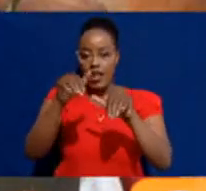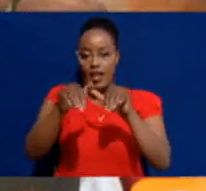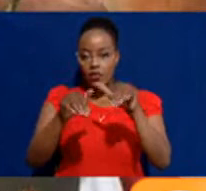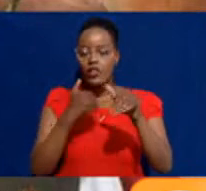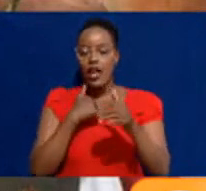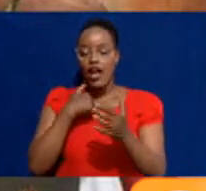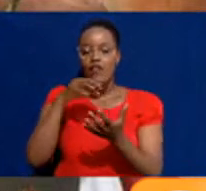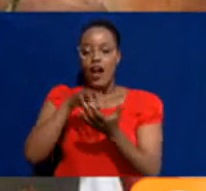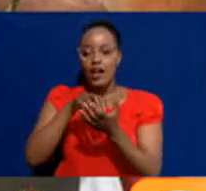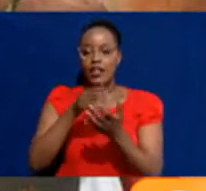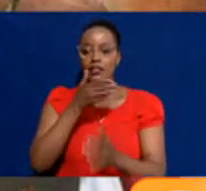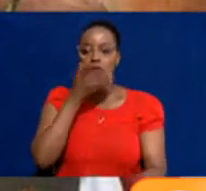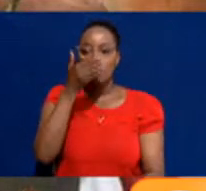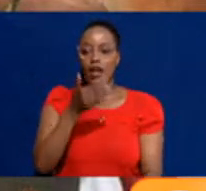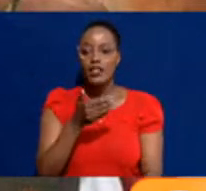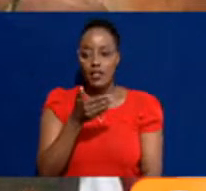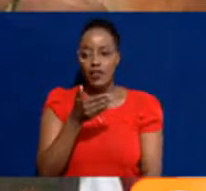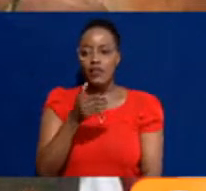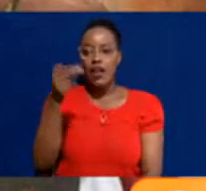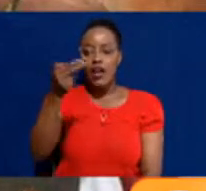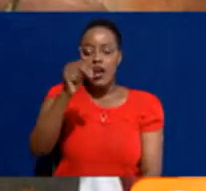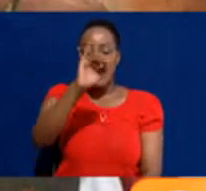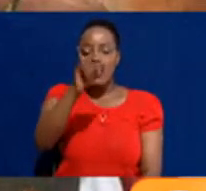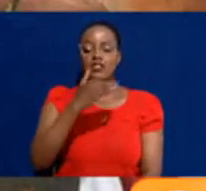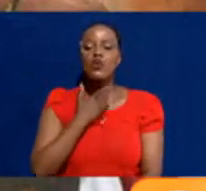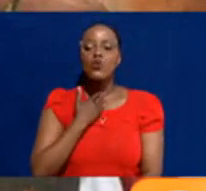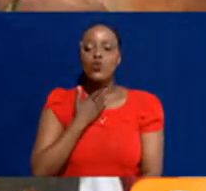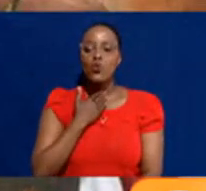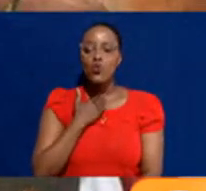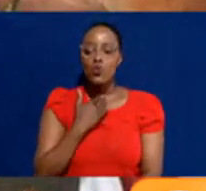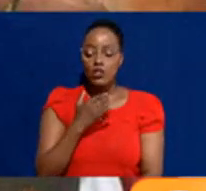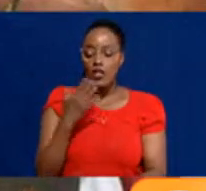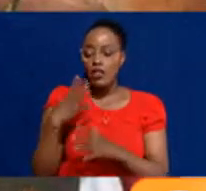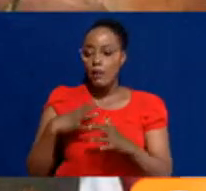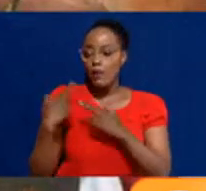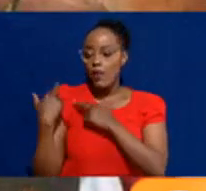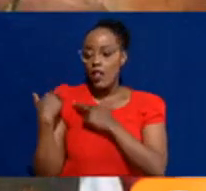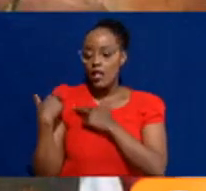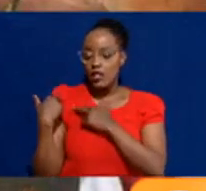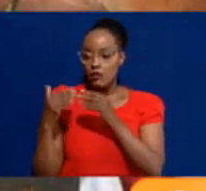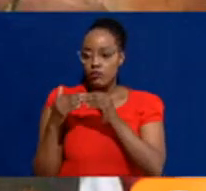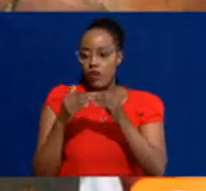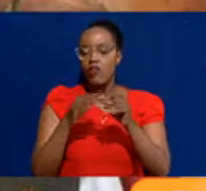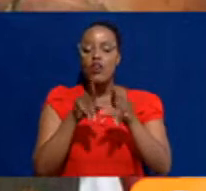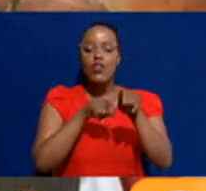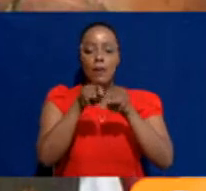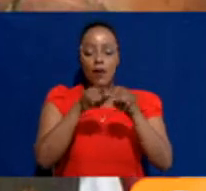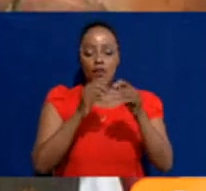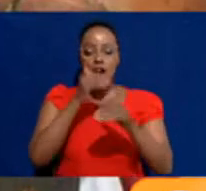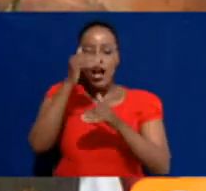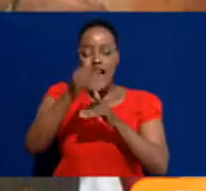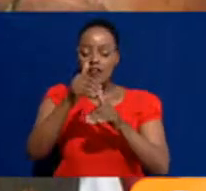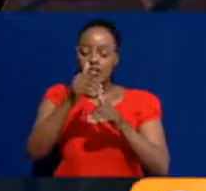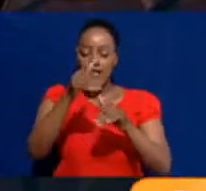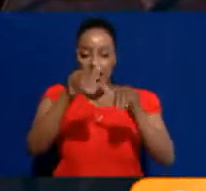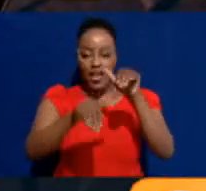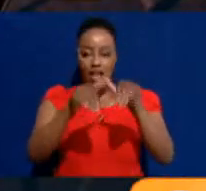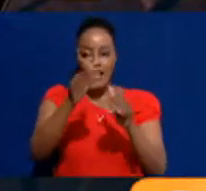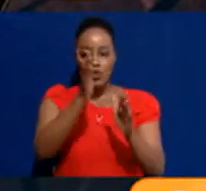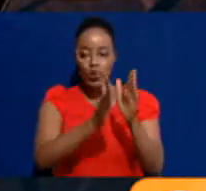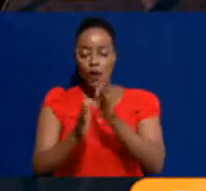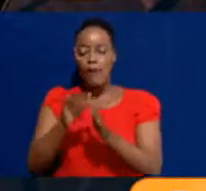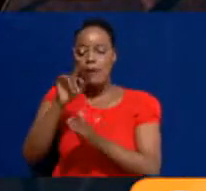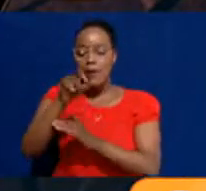wanakesi ya kujibu. Nurdin na mewataka wasimamizi wa operisheni hiyo ilio ito operation post election mipango pia